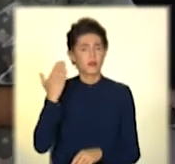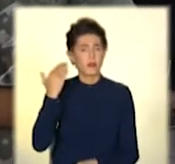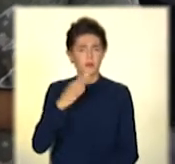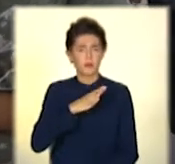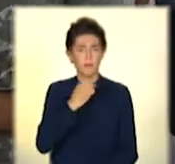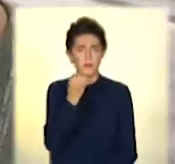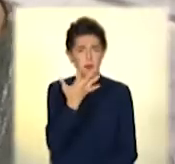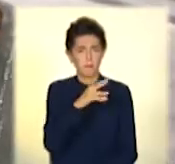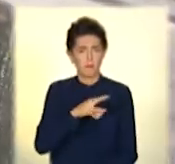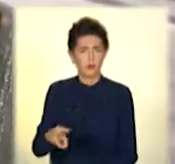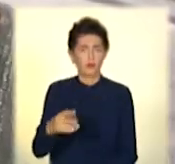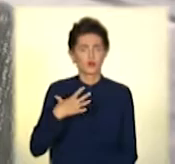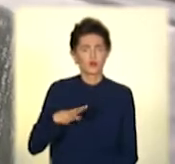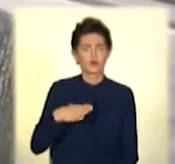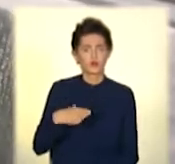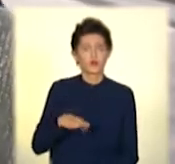15 хвилин.